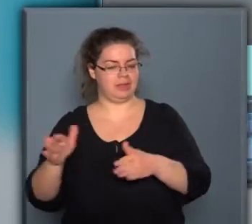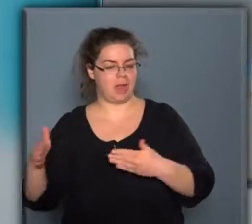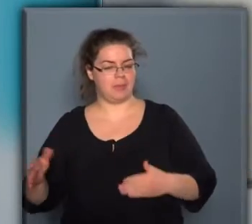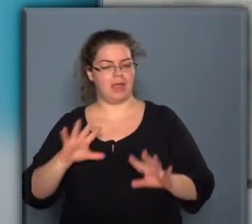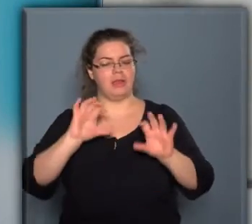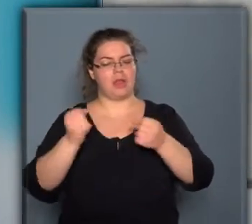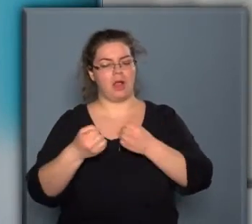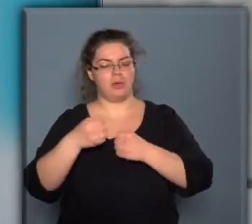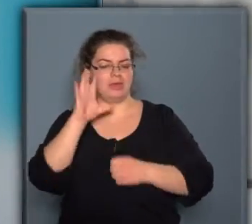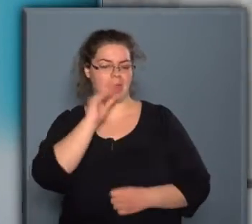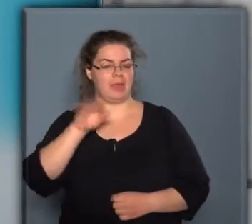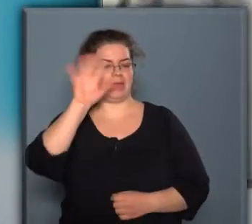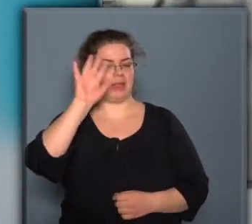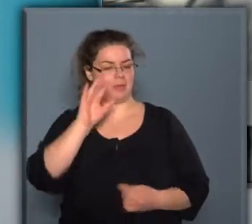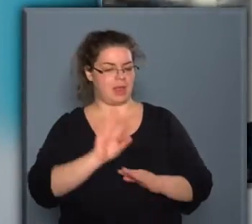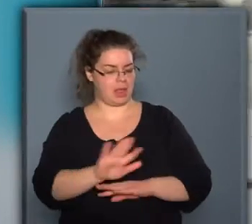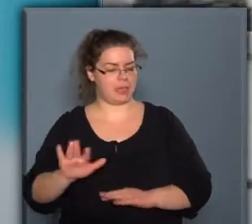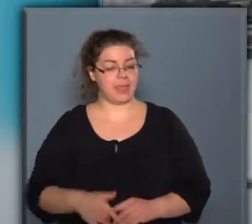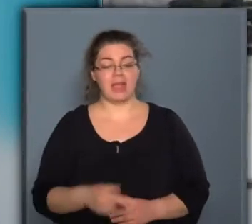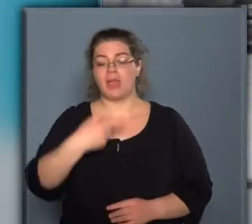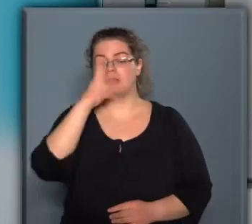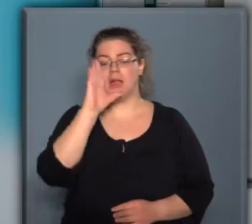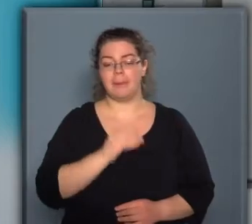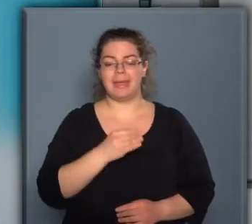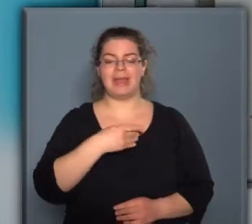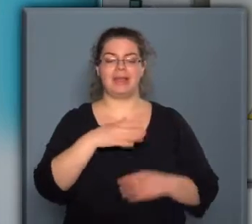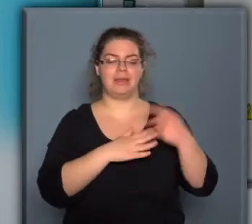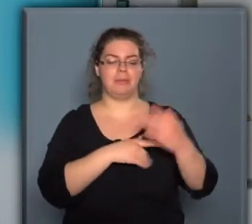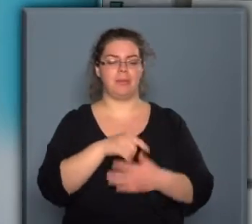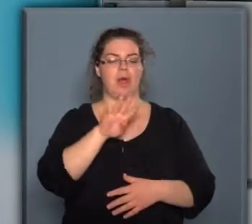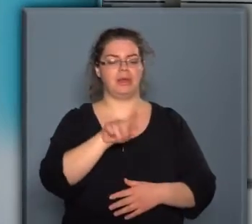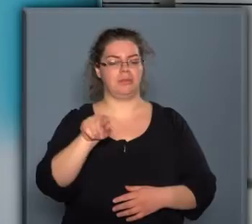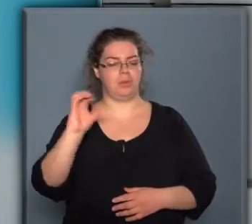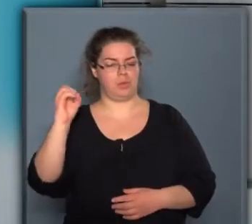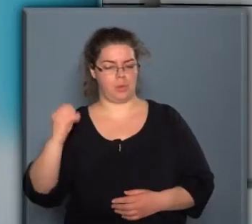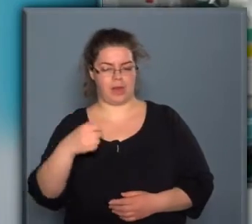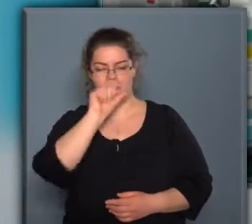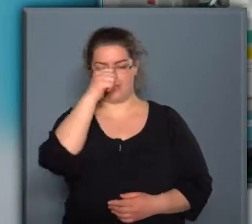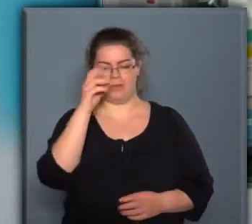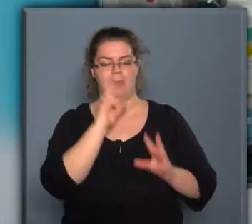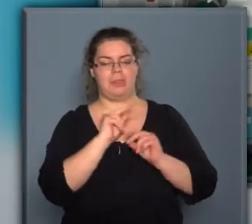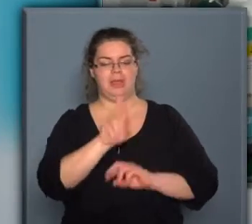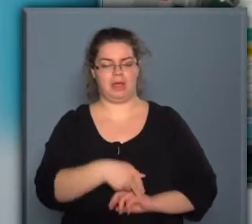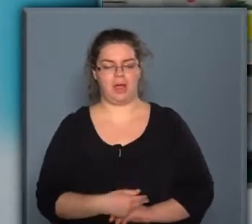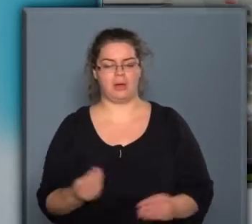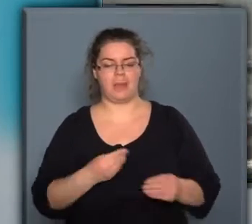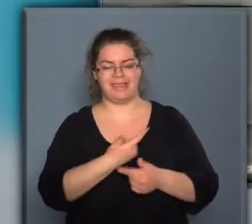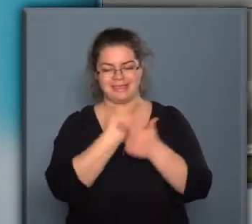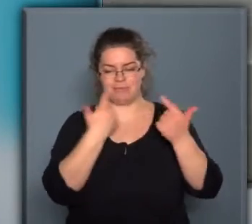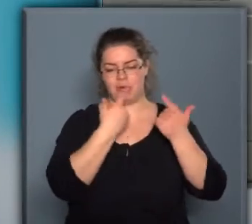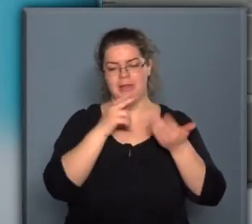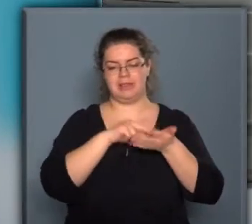alkotóemberi képzelet számára. A szakemberek ipar 4.0 néven beszélnek mindarról, ami az